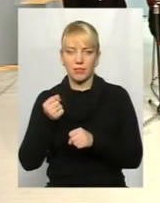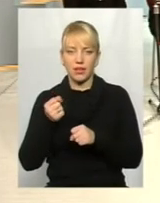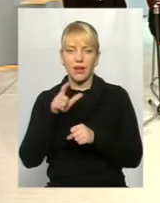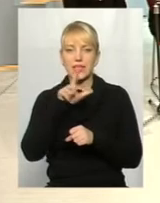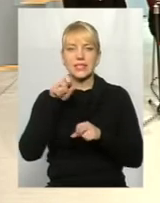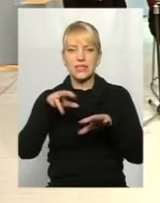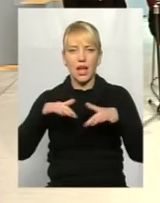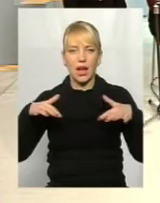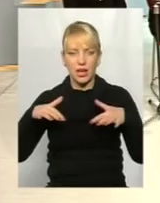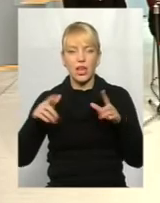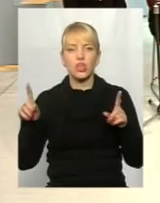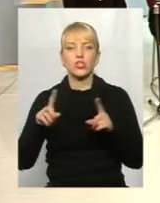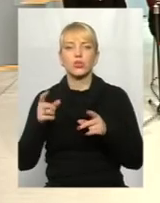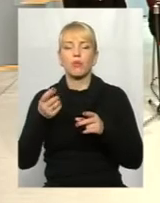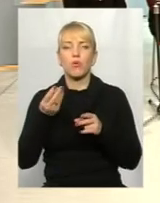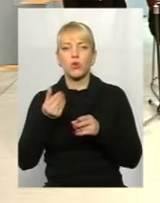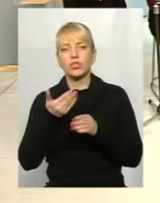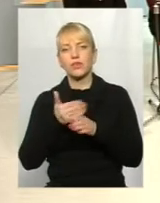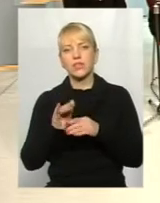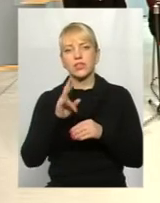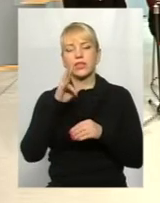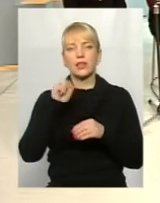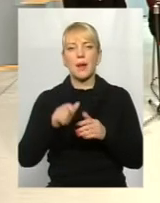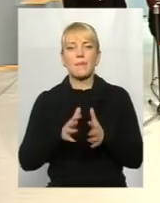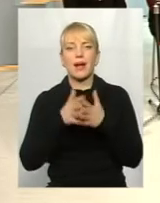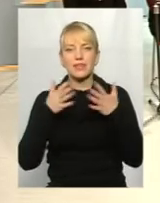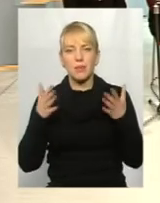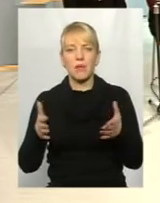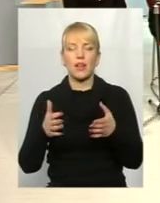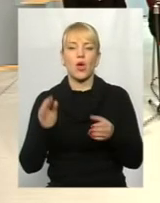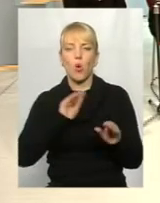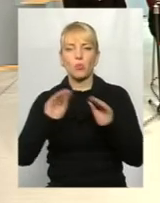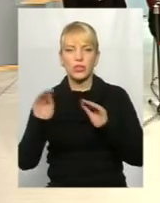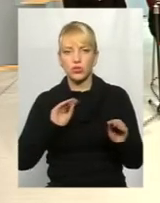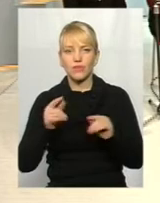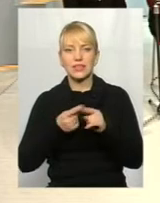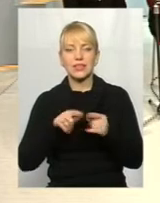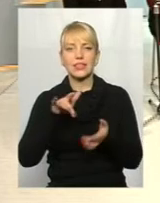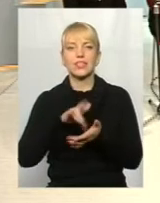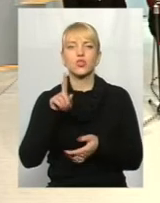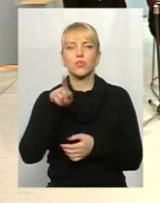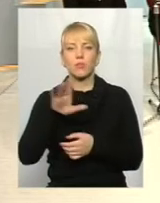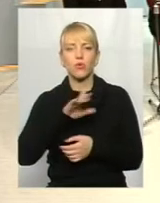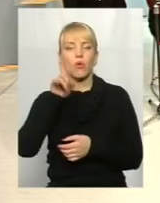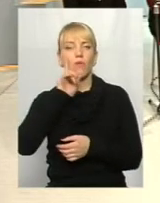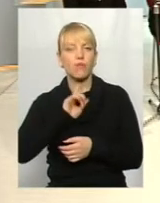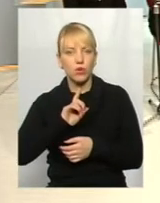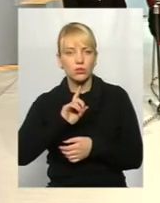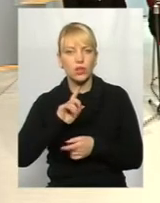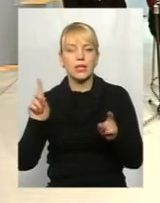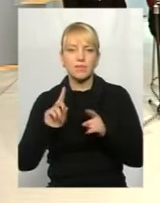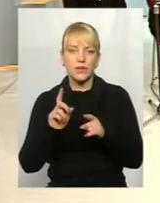кошти, спрямувати їх на максимальне облаштування тих центрів. Щоб там було і комфортно, і